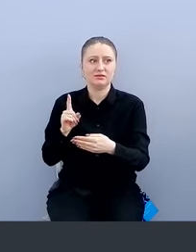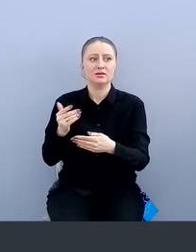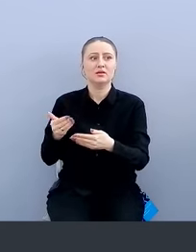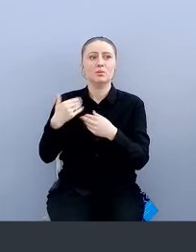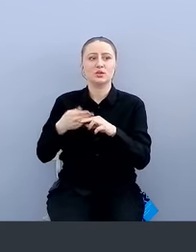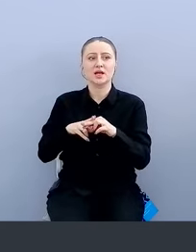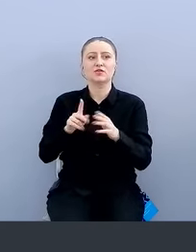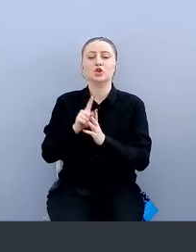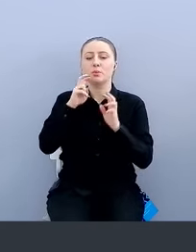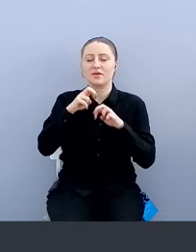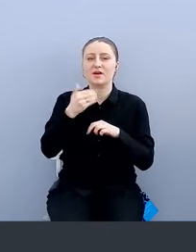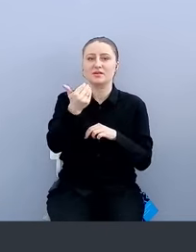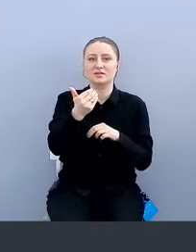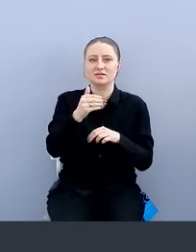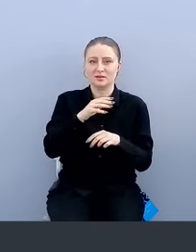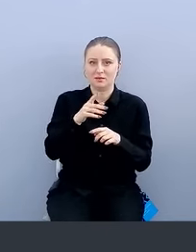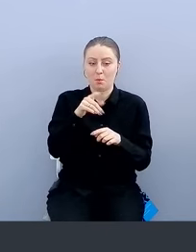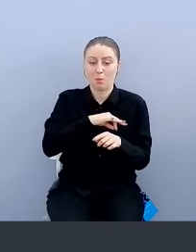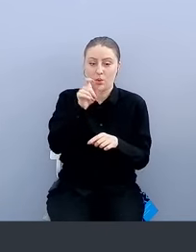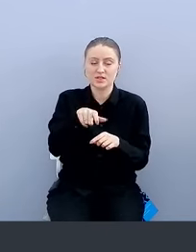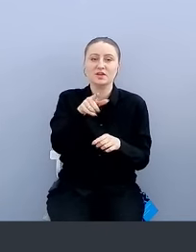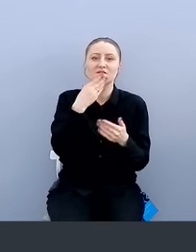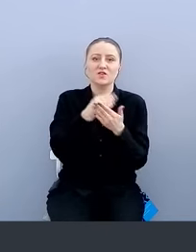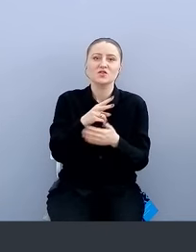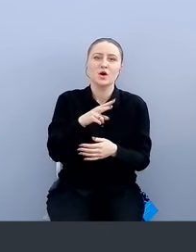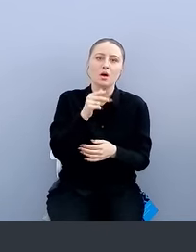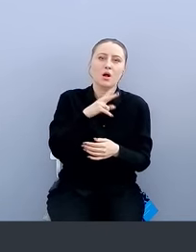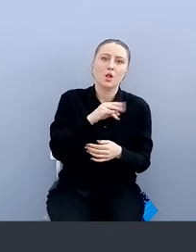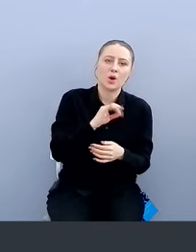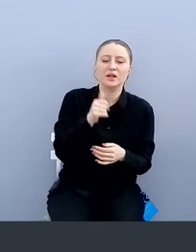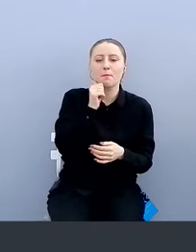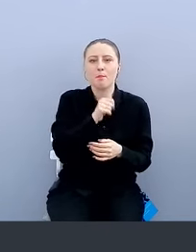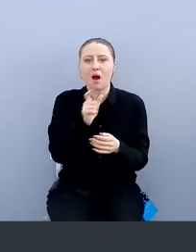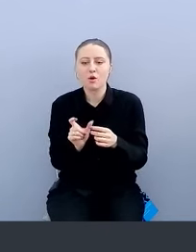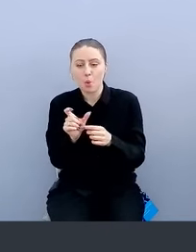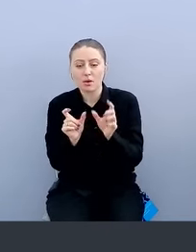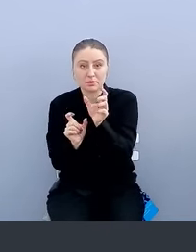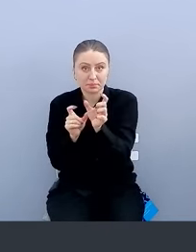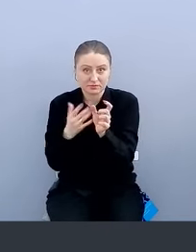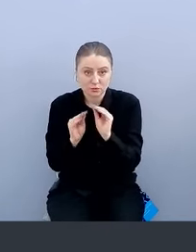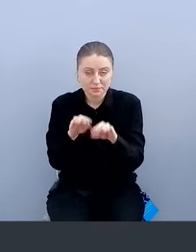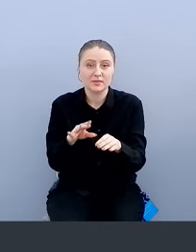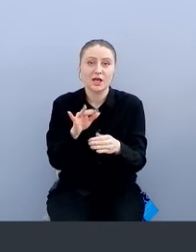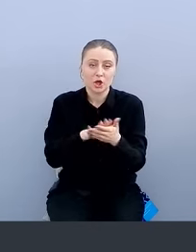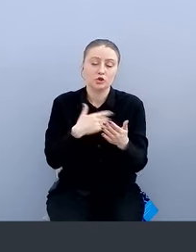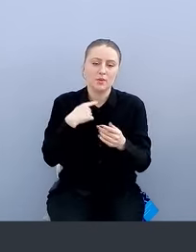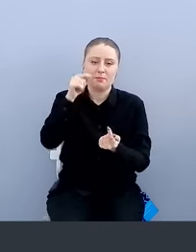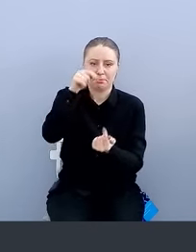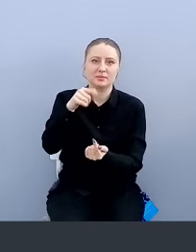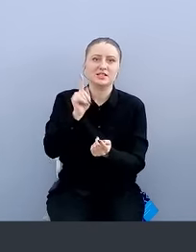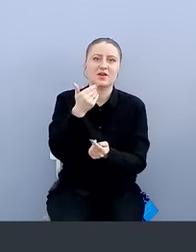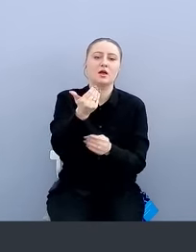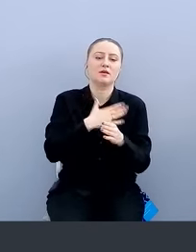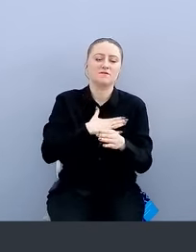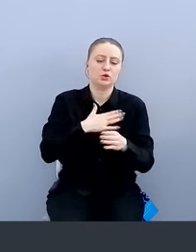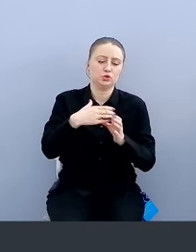пользователь, то есть выводите там свой логин, пароль, двухфакторку, если нужна. И, соответственно, мы понимаем, что устройство это наше, корпоративное,